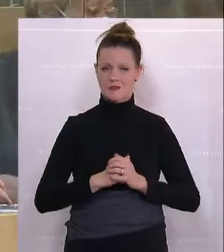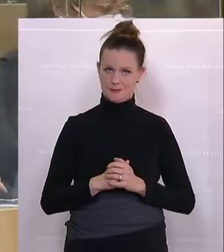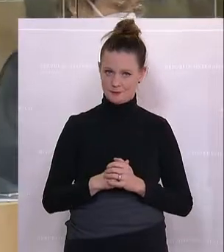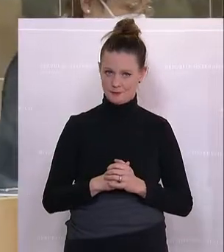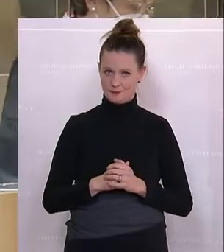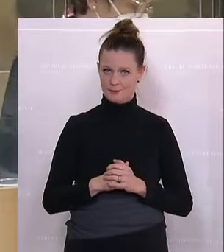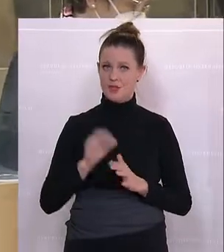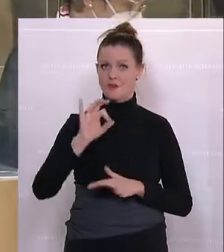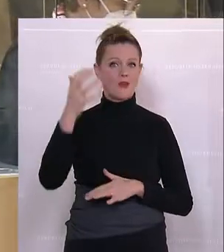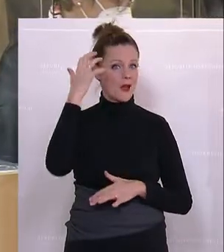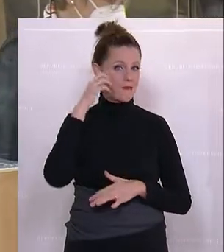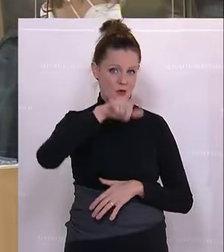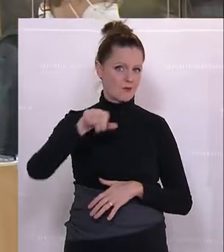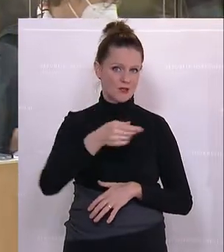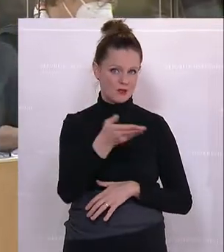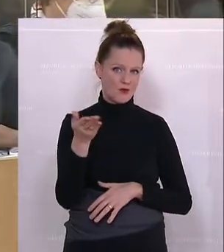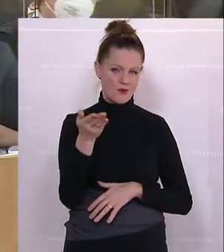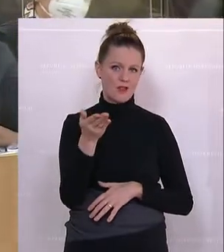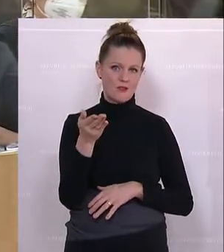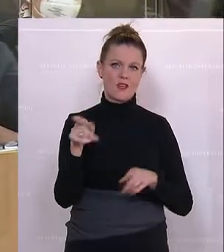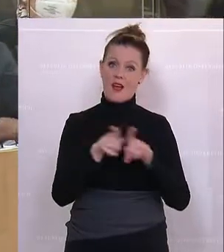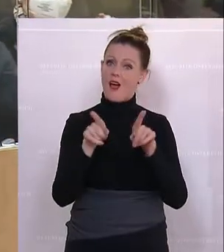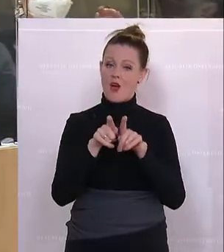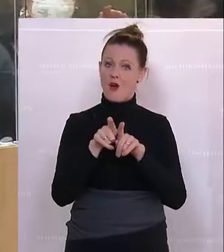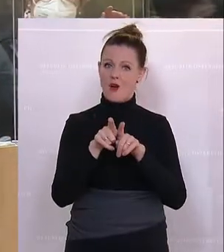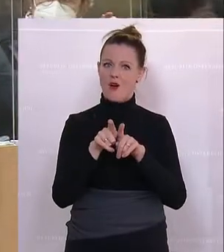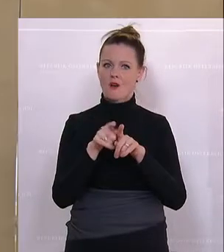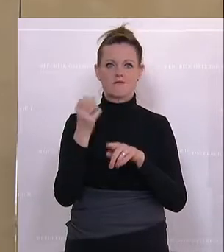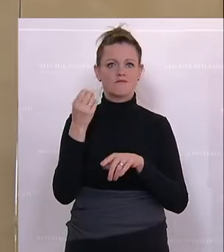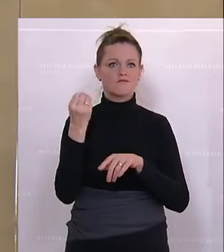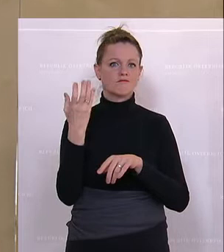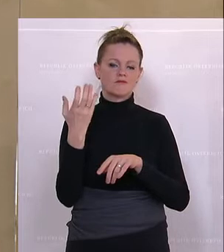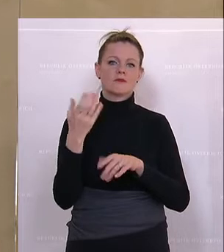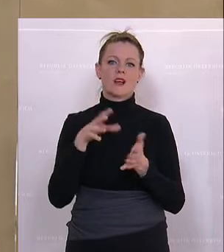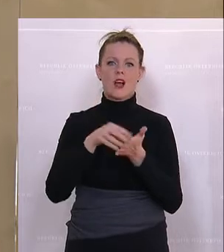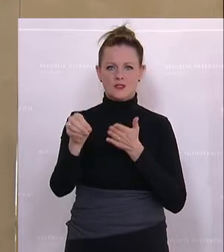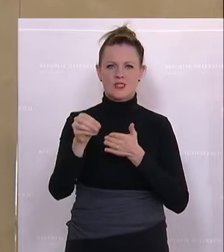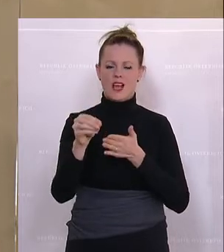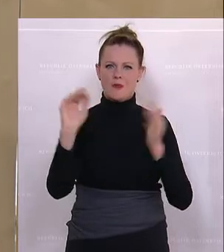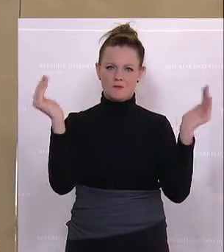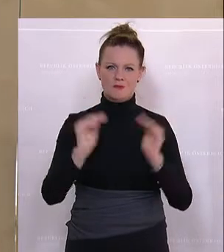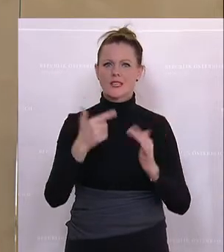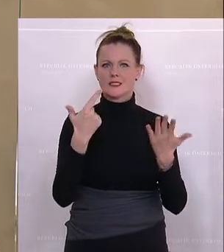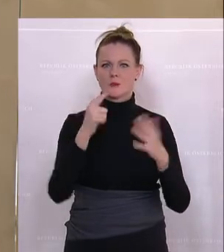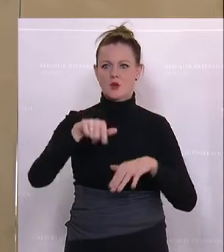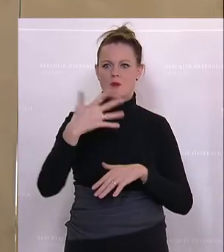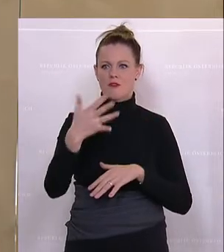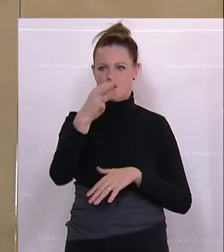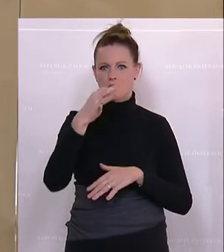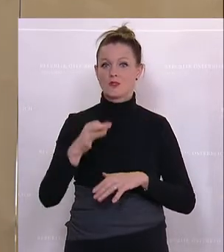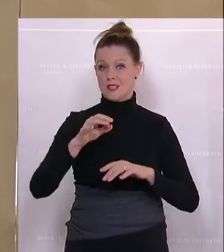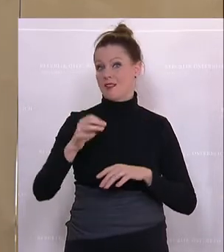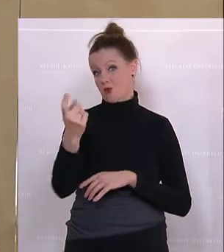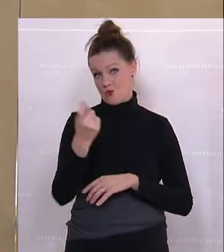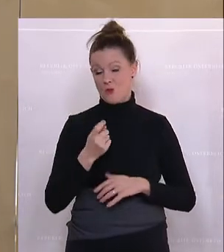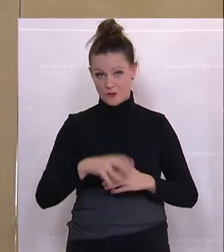dass es für die Bäuerinnen und Bauern eine weitere Absenkung des fiktiven hinausgeding es auf letztendlich 7,5 Prozent ergeben